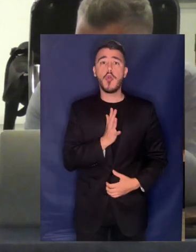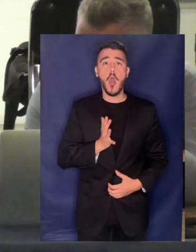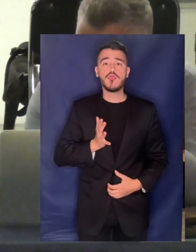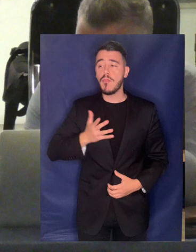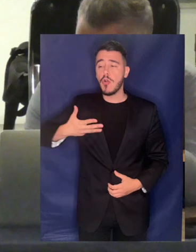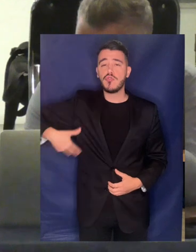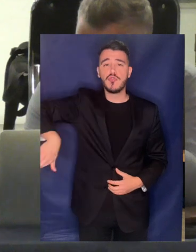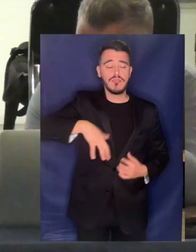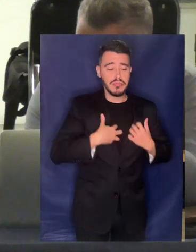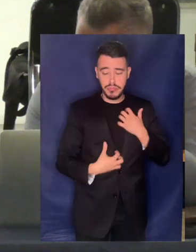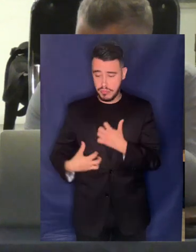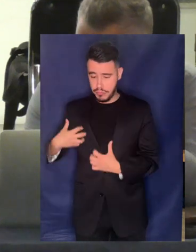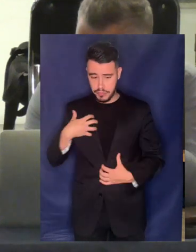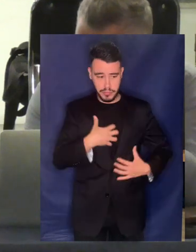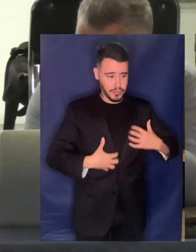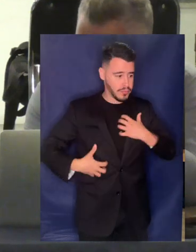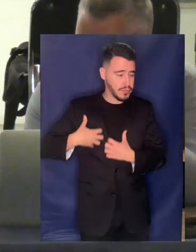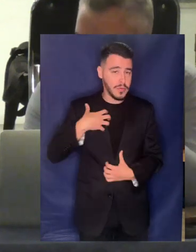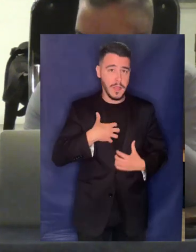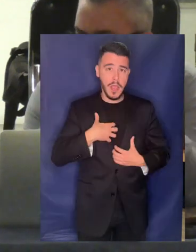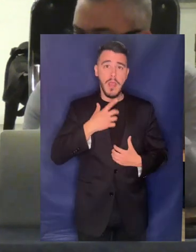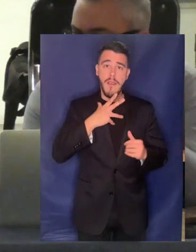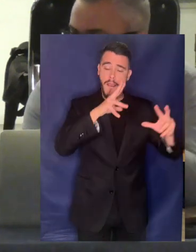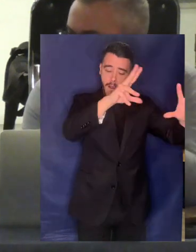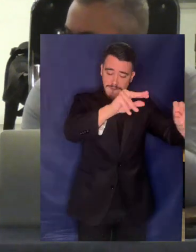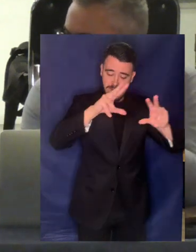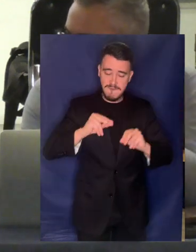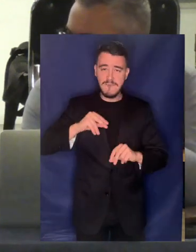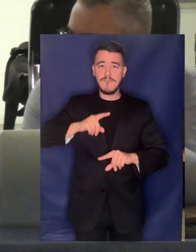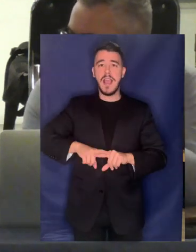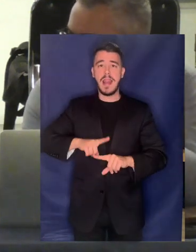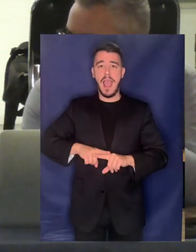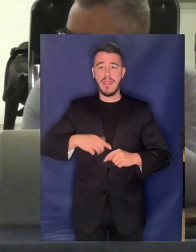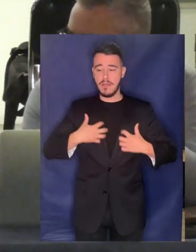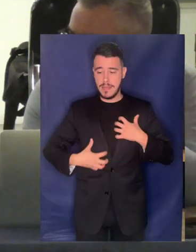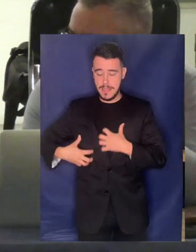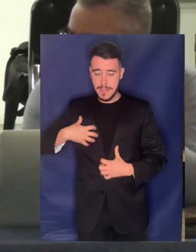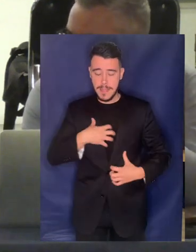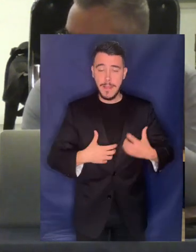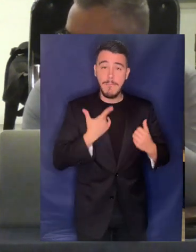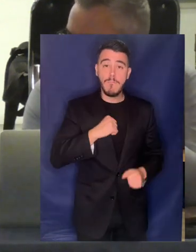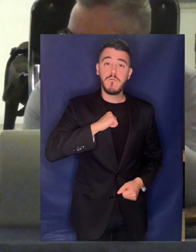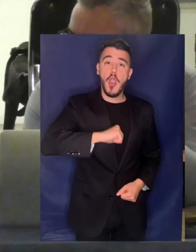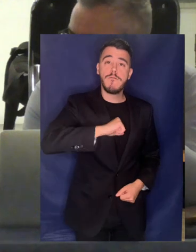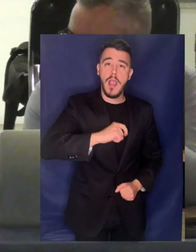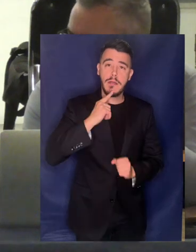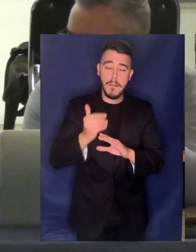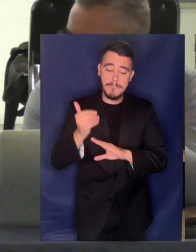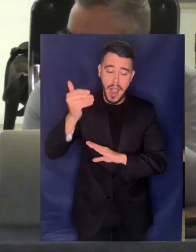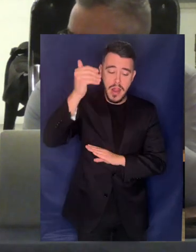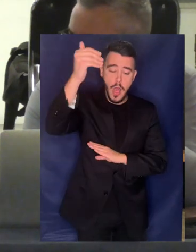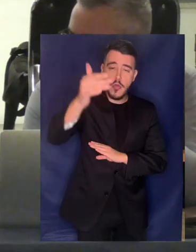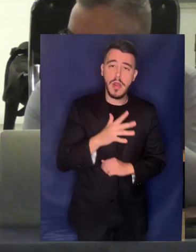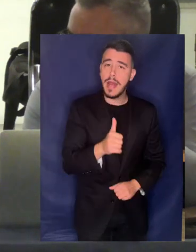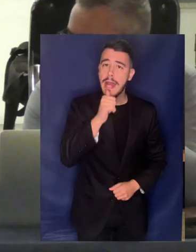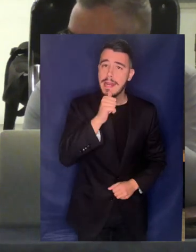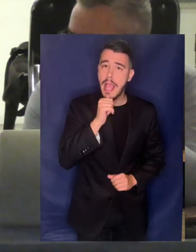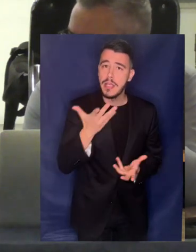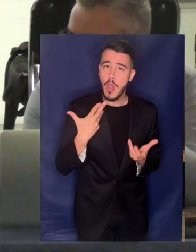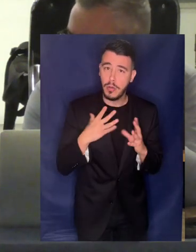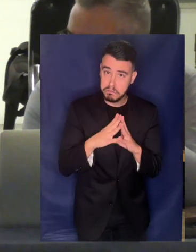Το κοινό πραγματικά και στην Ελλάδα είναι ιδιαίτερα φοβισμένο για το τι πρόκειται να γίνει σχετικά με το νερό